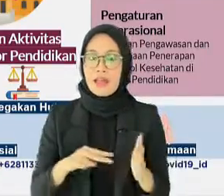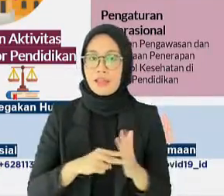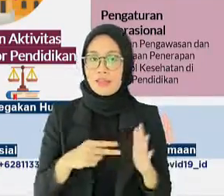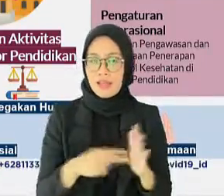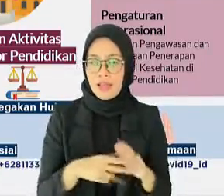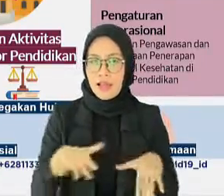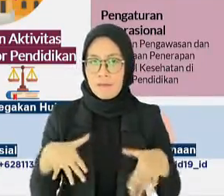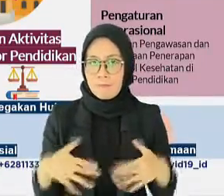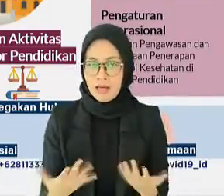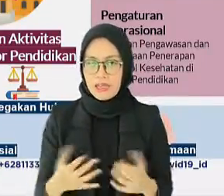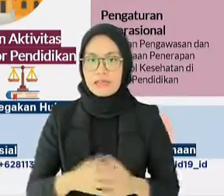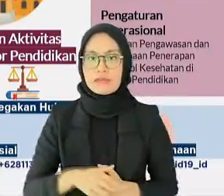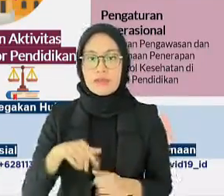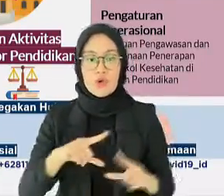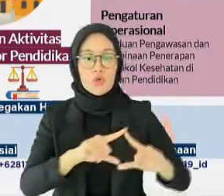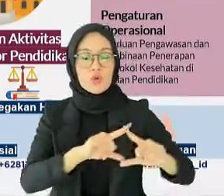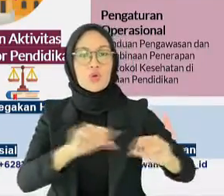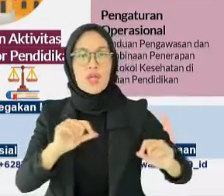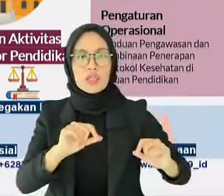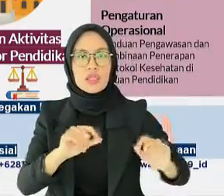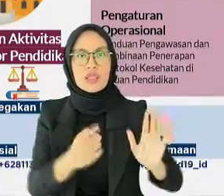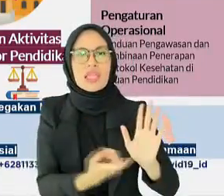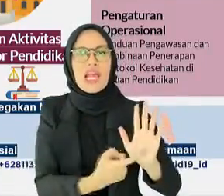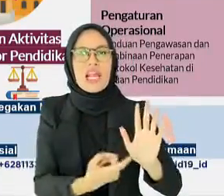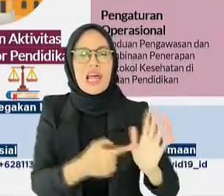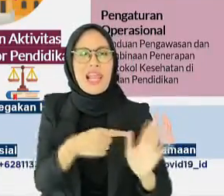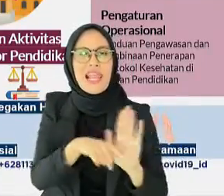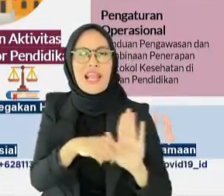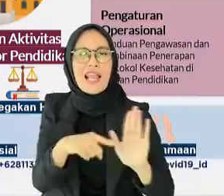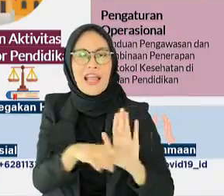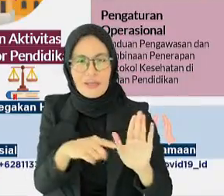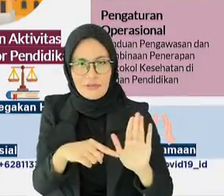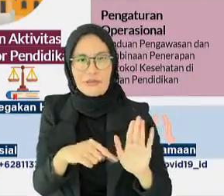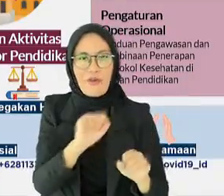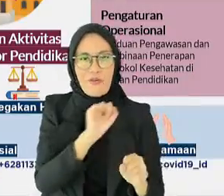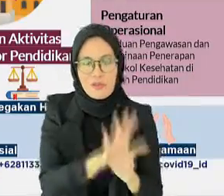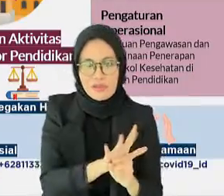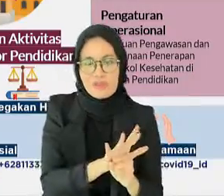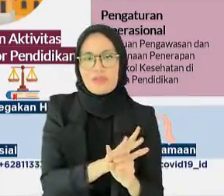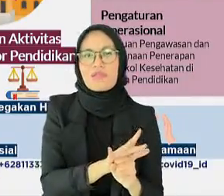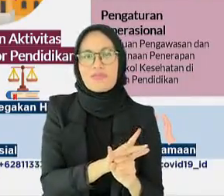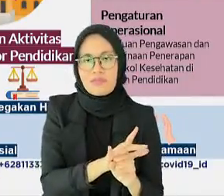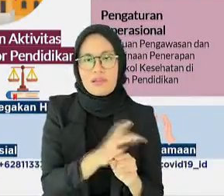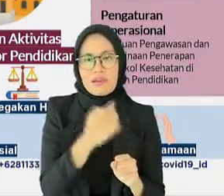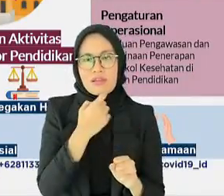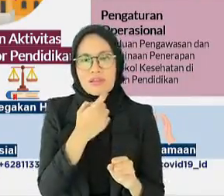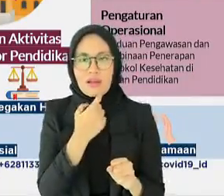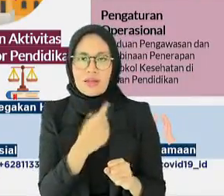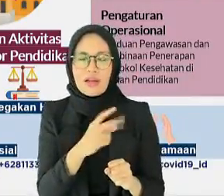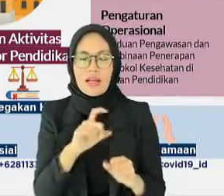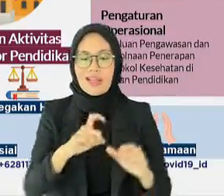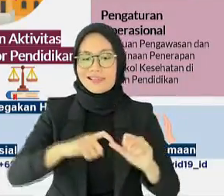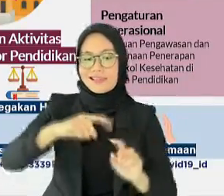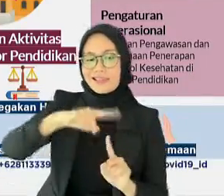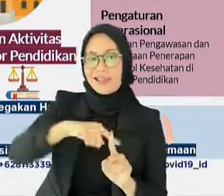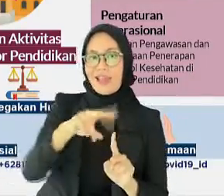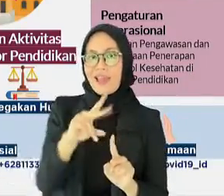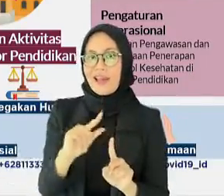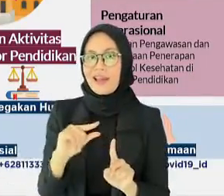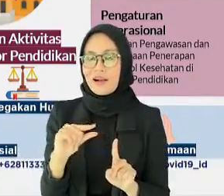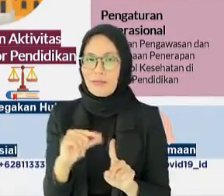tanda negatif COVID-19, kartu vaksinasi, maupun surat tanda registrasi pekerja atau STRP